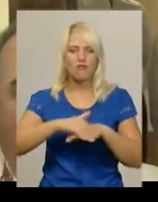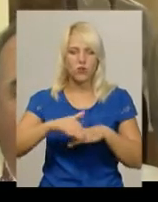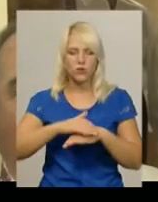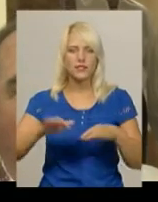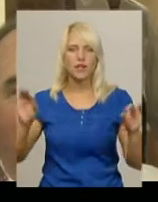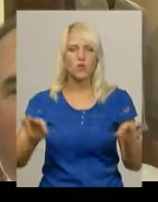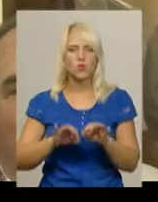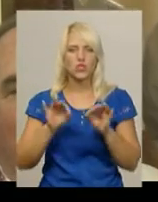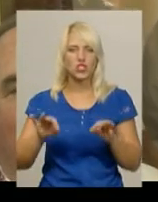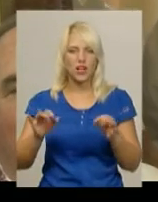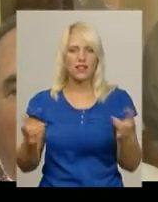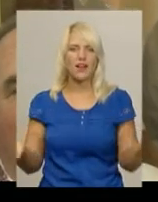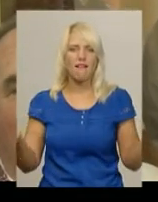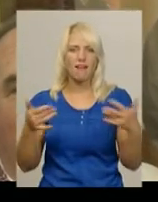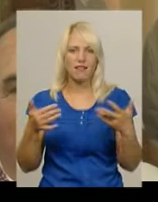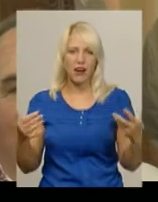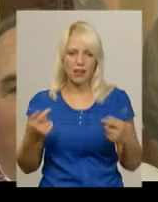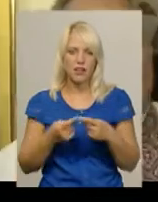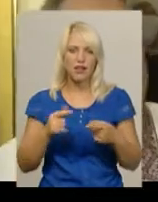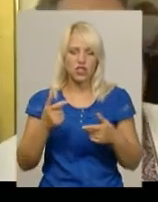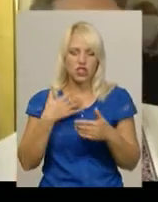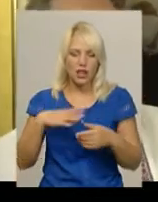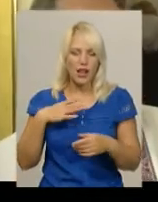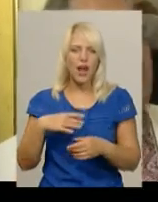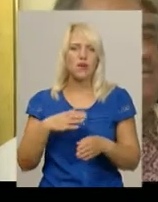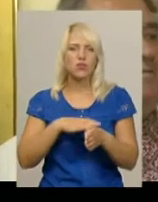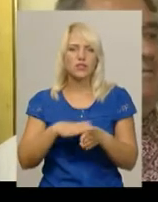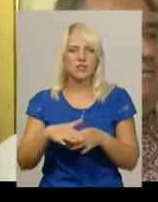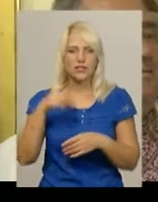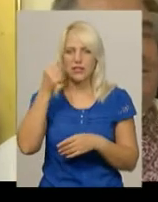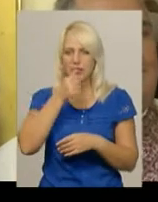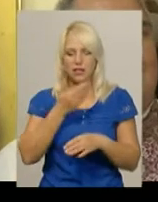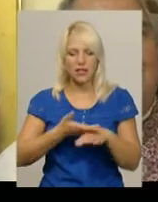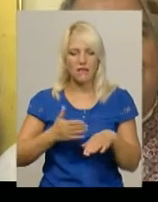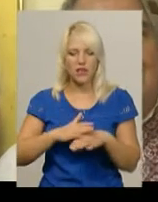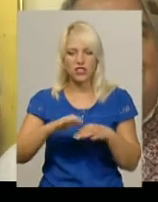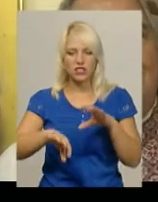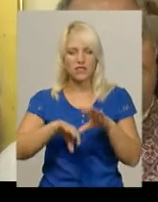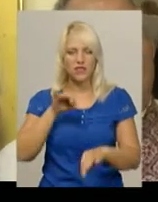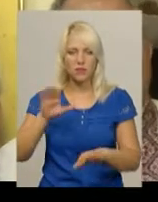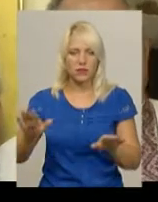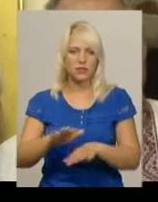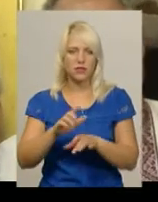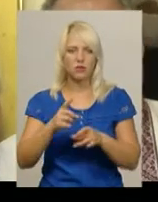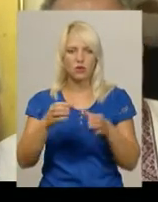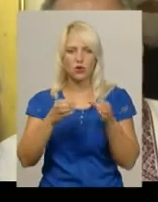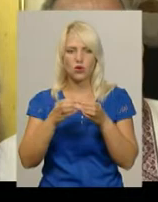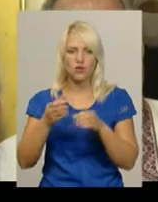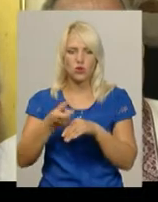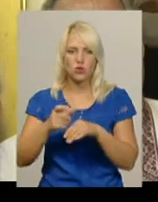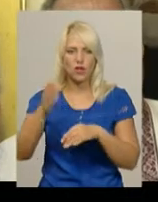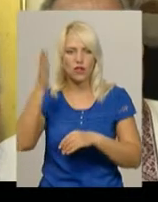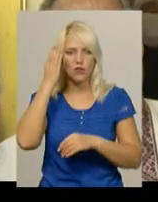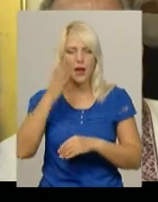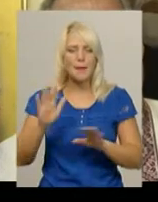рік і готуємося, власне. Найважче – вибір пісні. Тому що колективи тилановиті, пісні